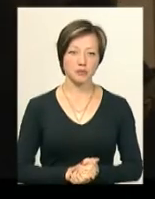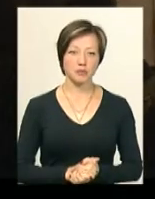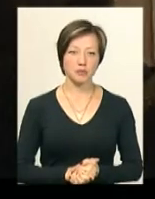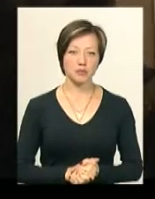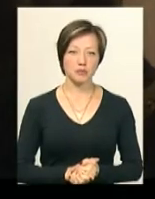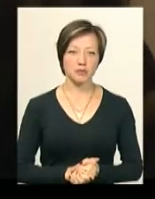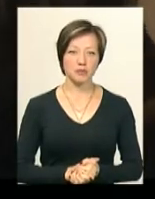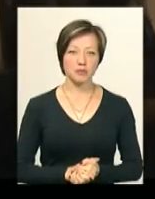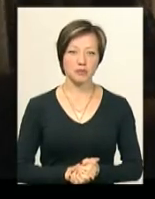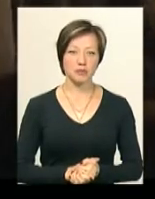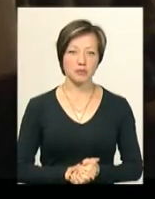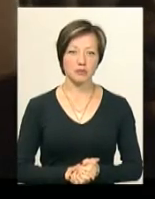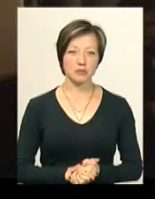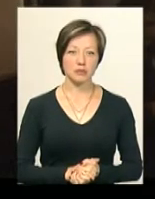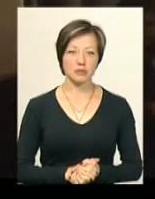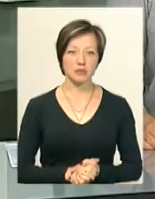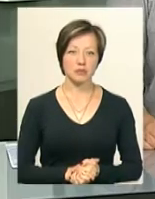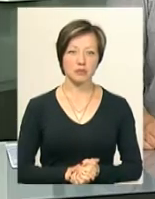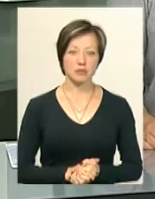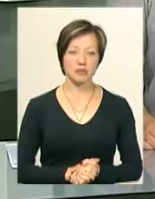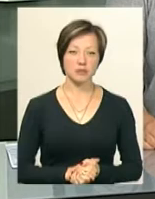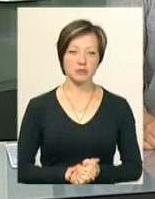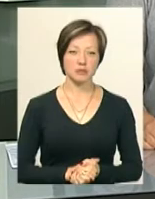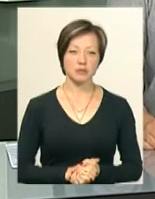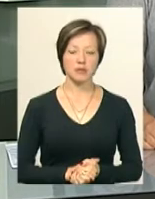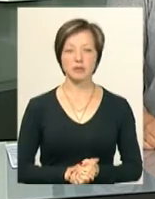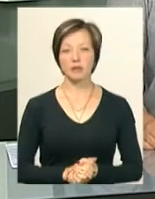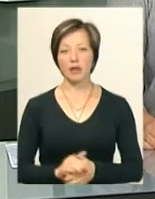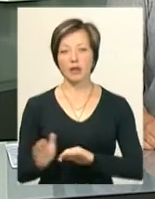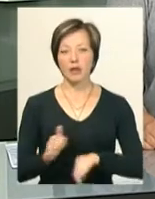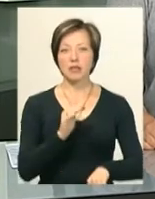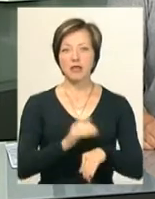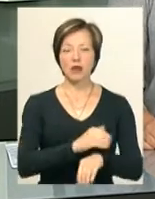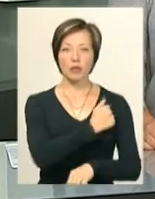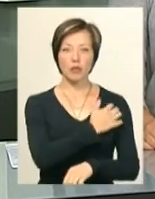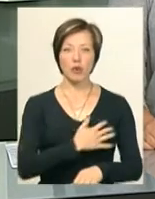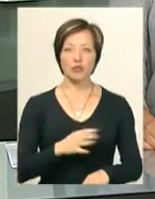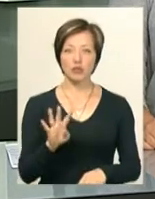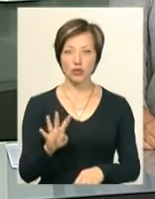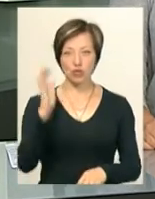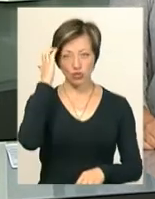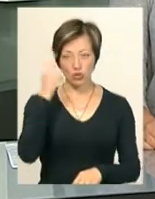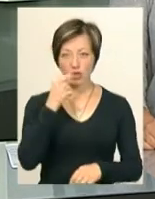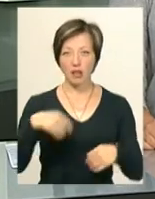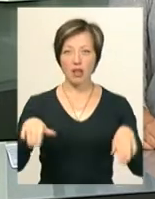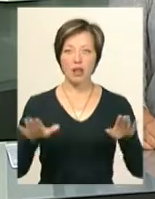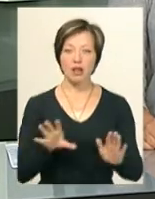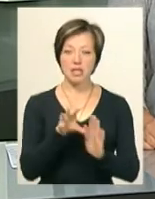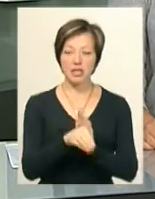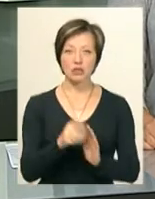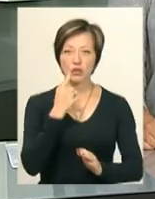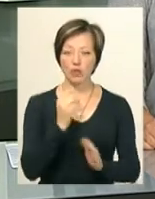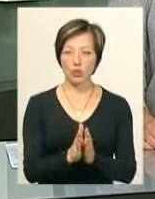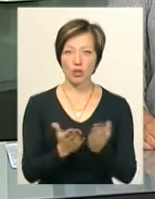Аріон, Віктор Кривий, новини Поділля Центр. За фактом поранення чотирьох чорних лелек, які занесені до Червоної книги